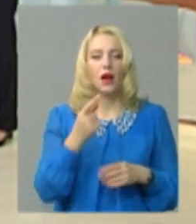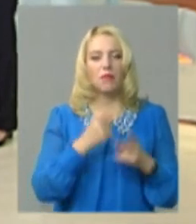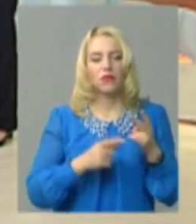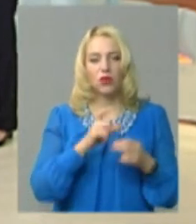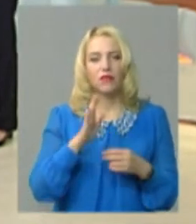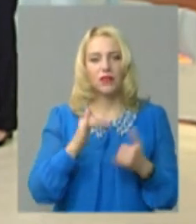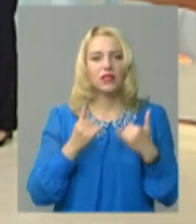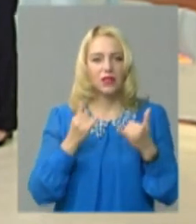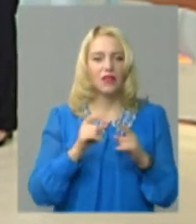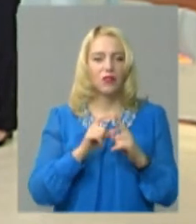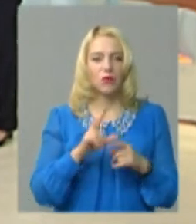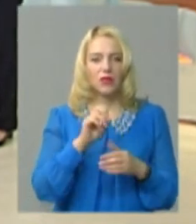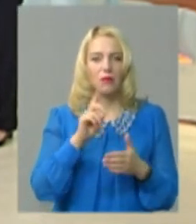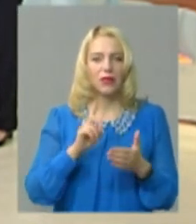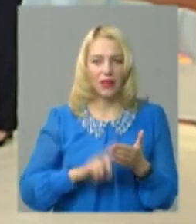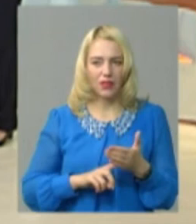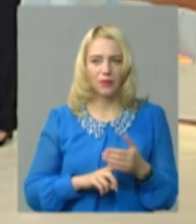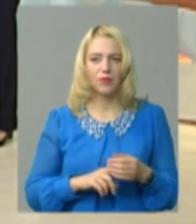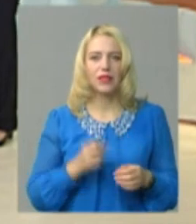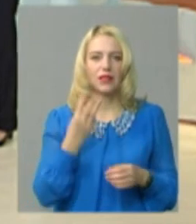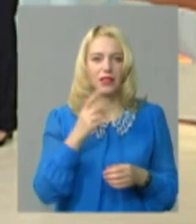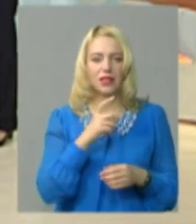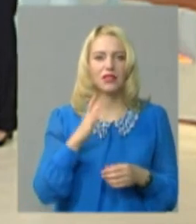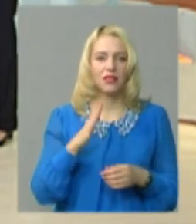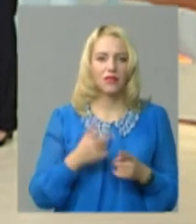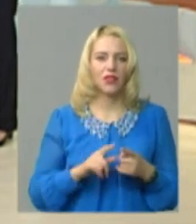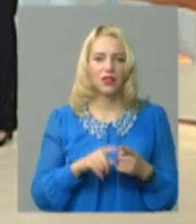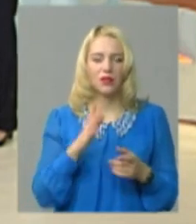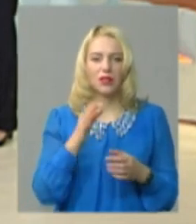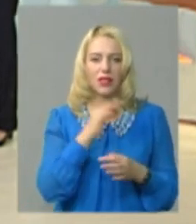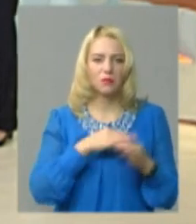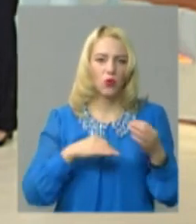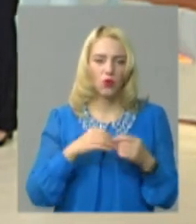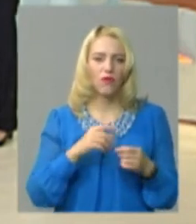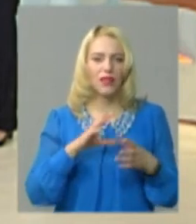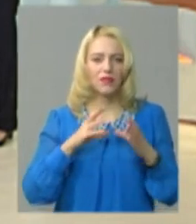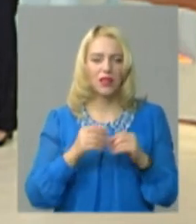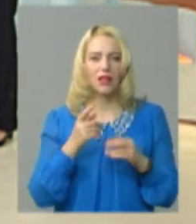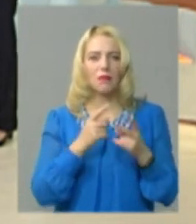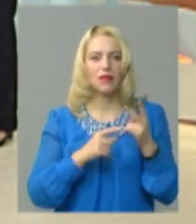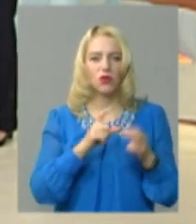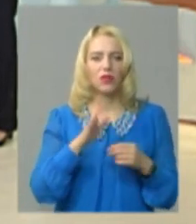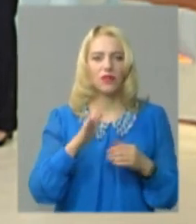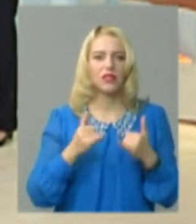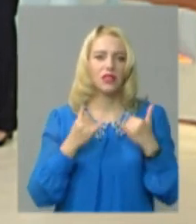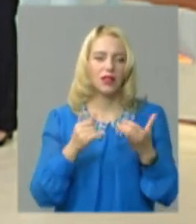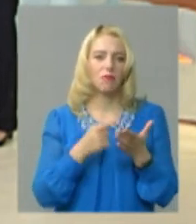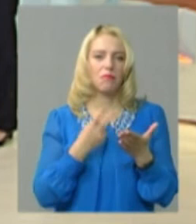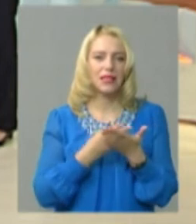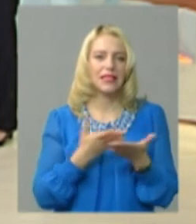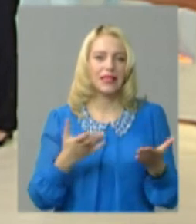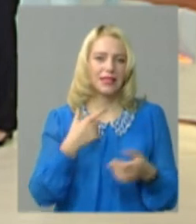у вас буде для відповідей на питання. 13 хвилин відвоються для спілкування загалом, а зараз маєте півтори хвилини для